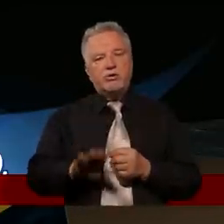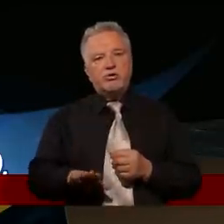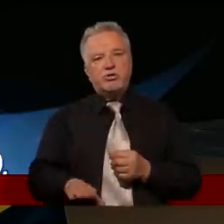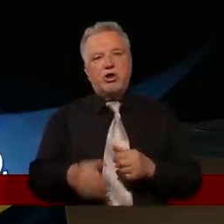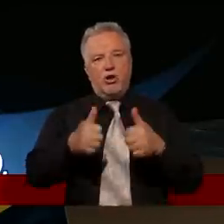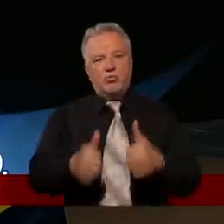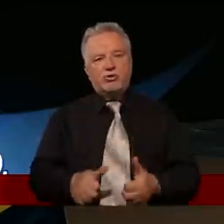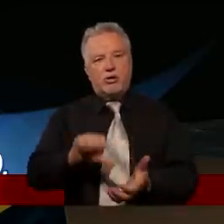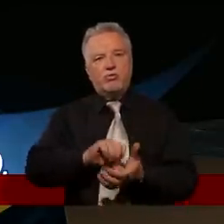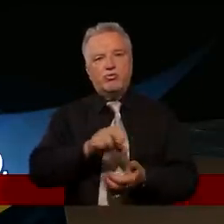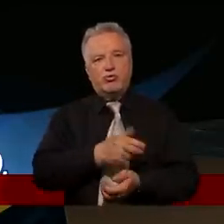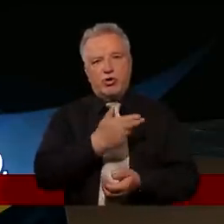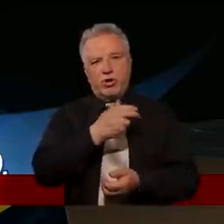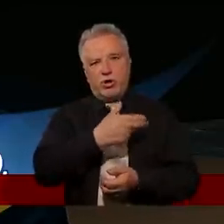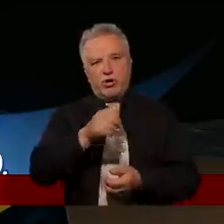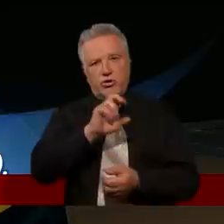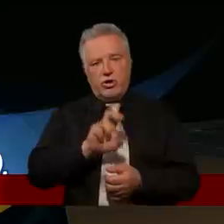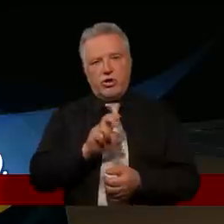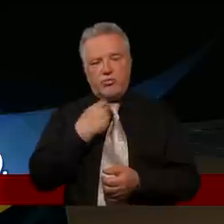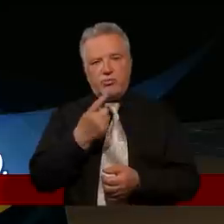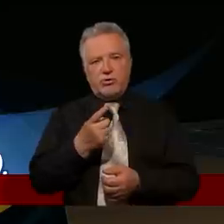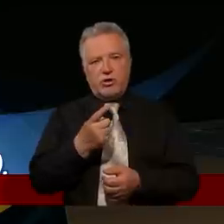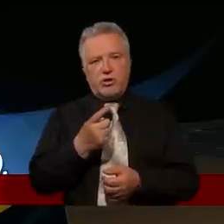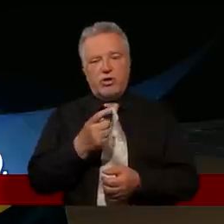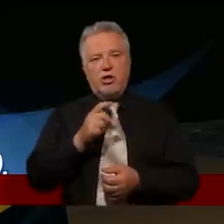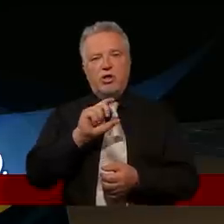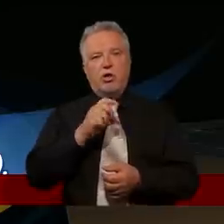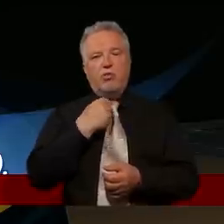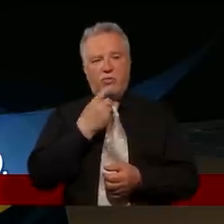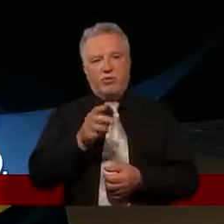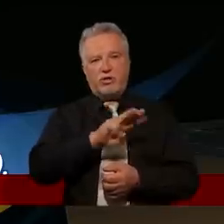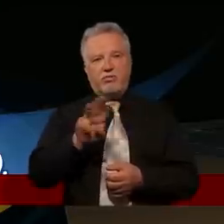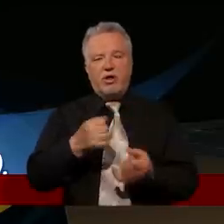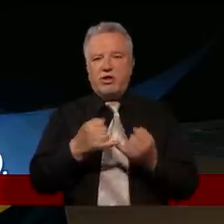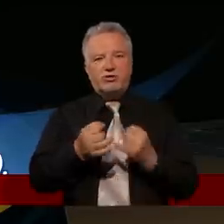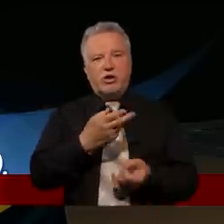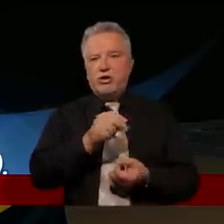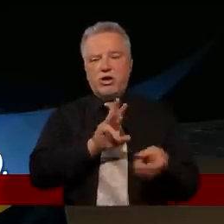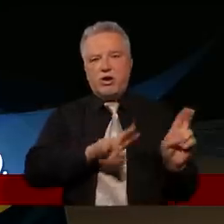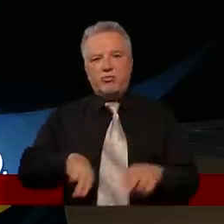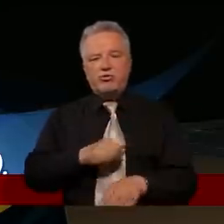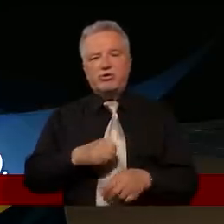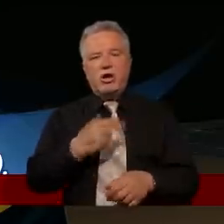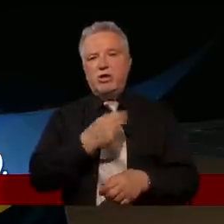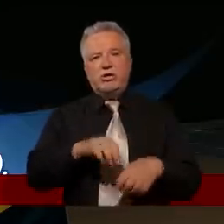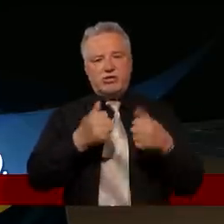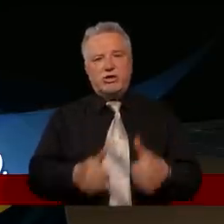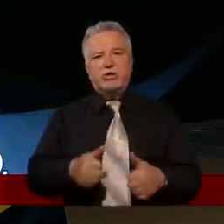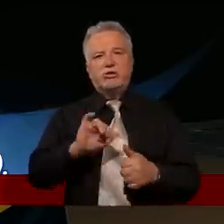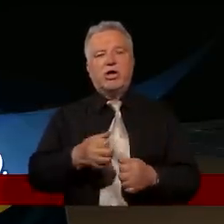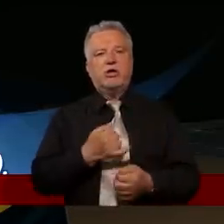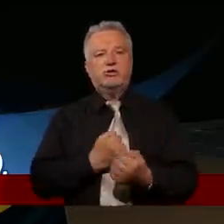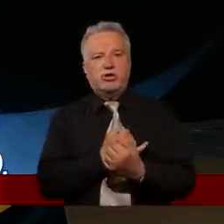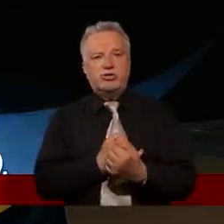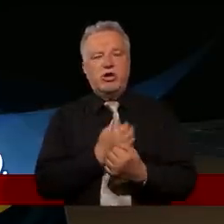postawił je wśród nich i rzekł, za prawdę powiadam wam, jeśli się nie nawrócicie i nie staniecie jako dzieci, nie